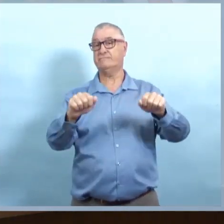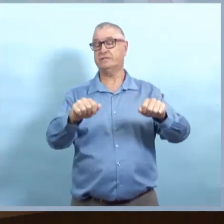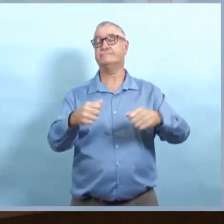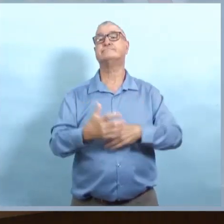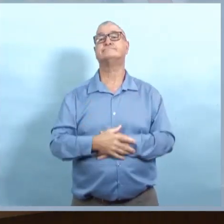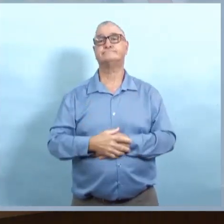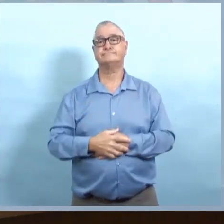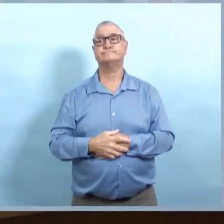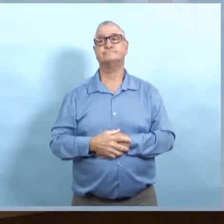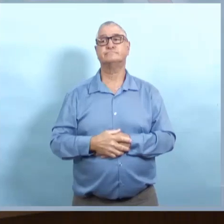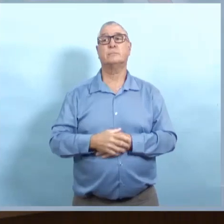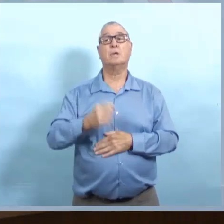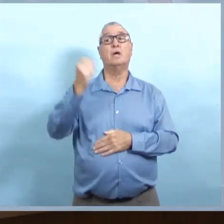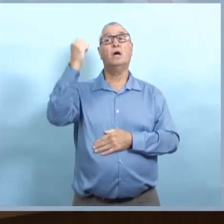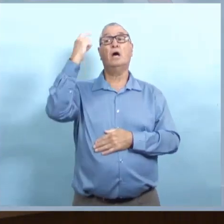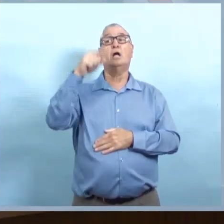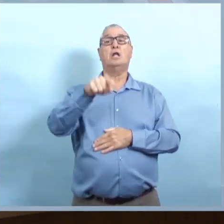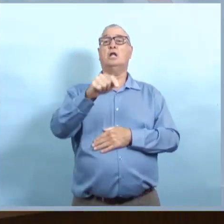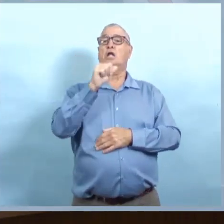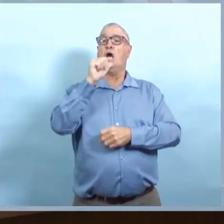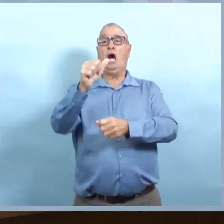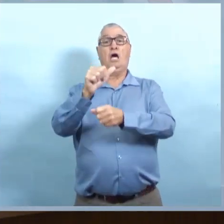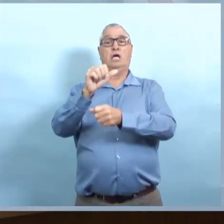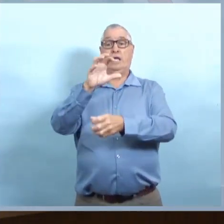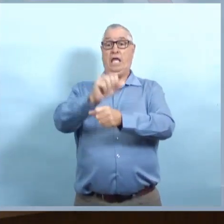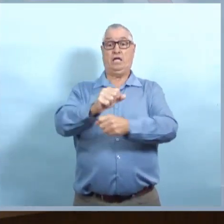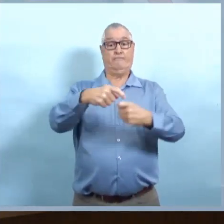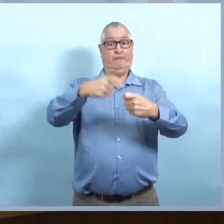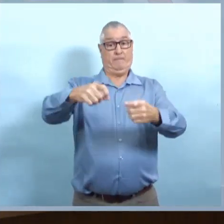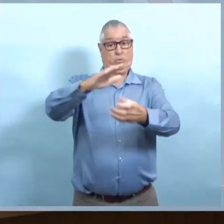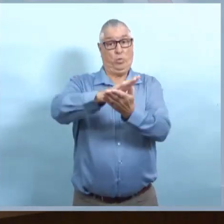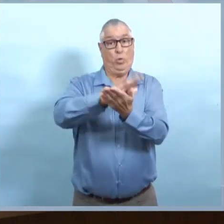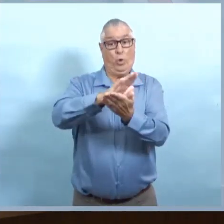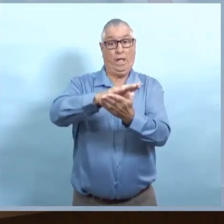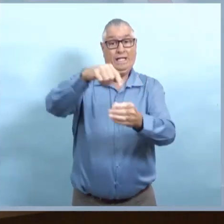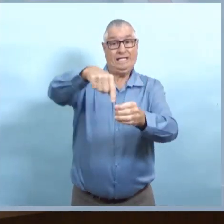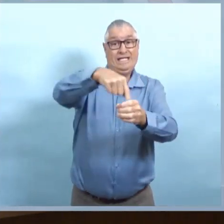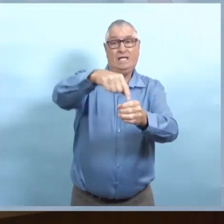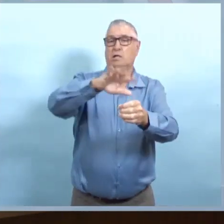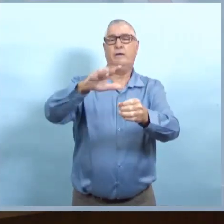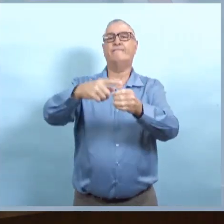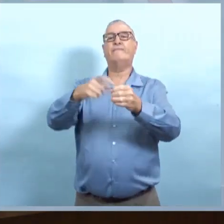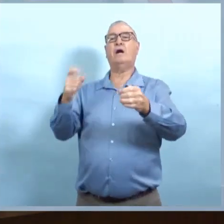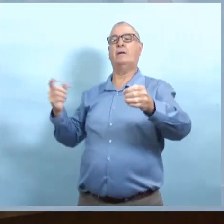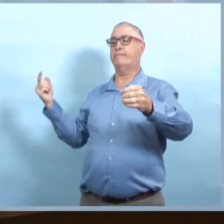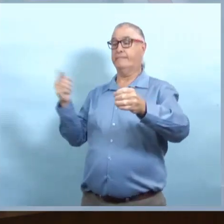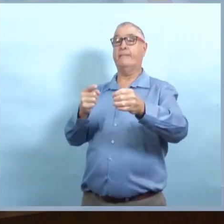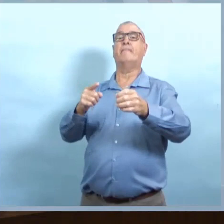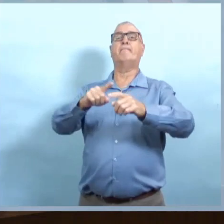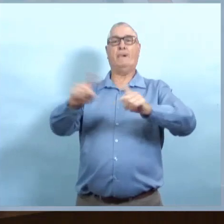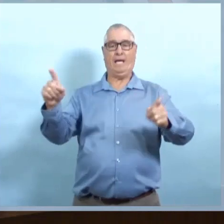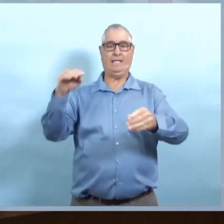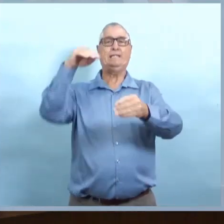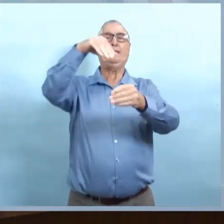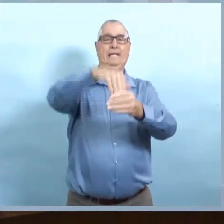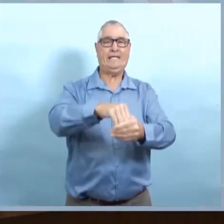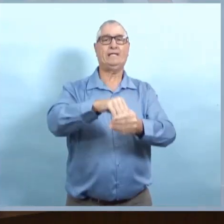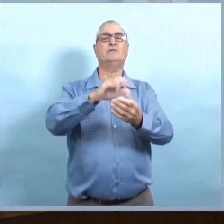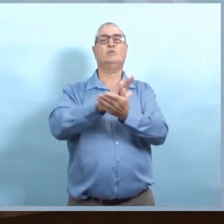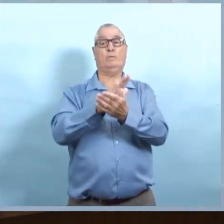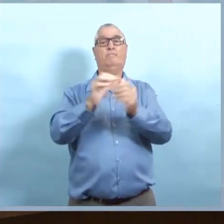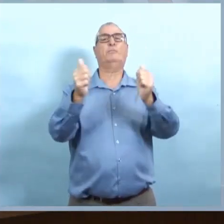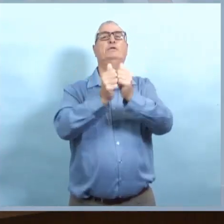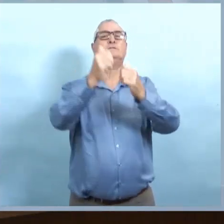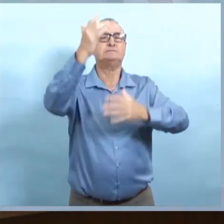Et ce jour-là, la personne aurait pu être contagieuse. Selon l'enquête, ce cas n'est pas lié au premier